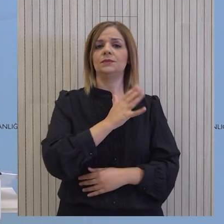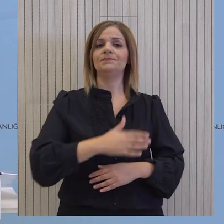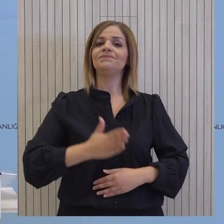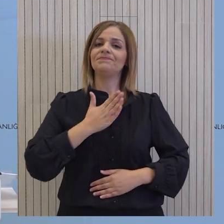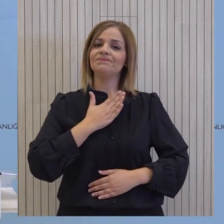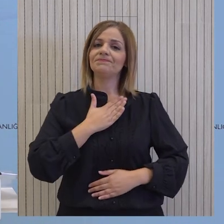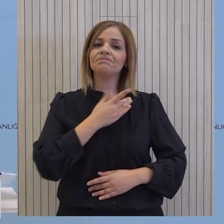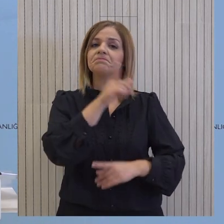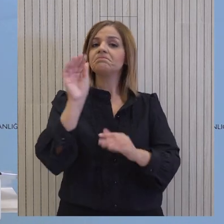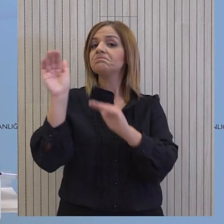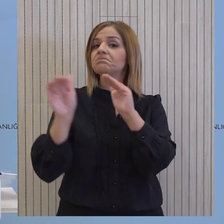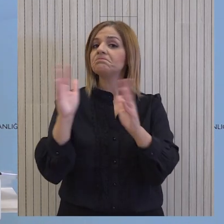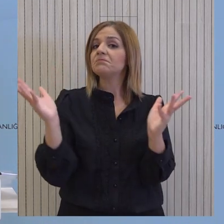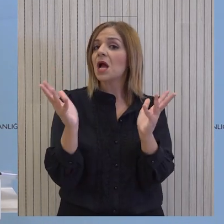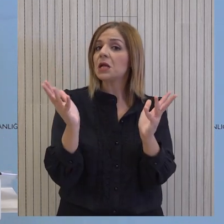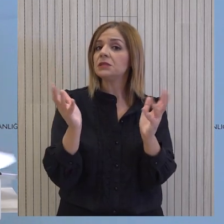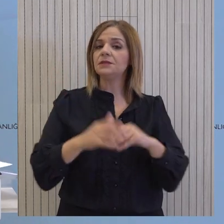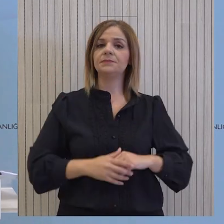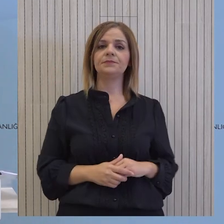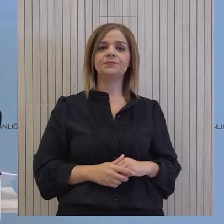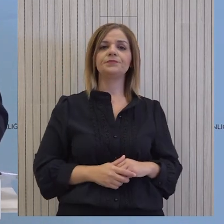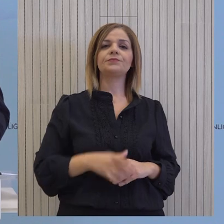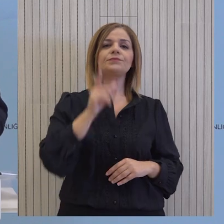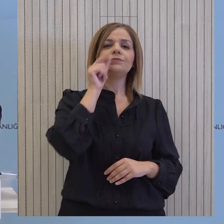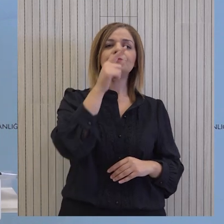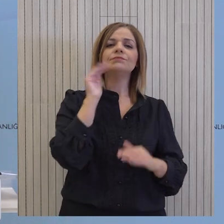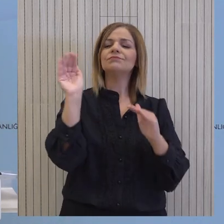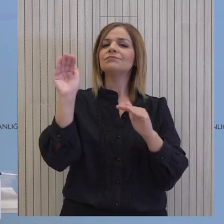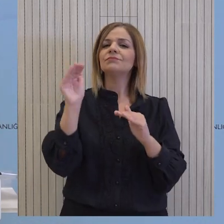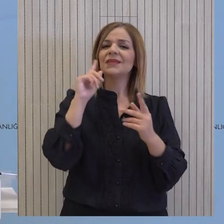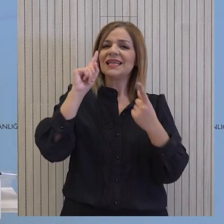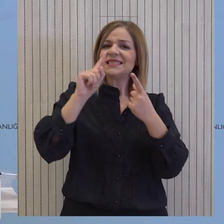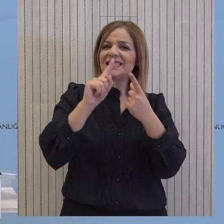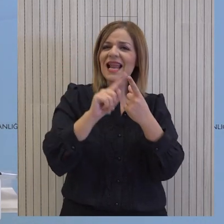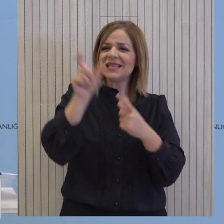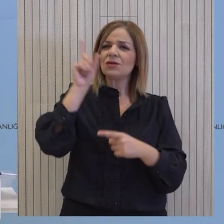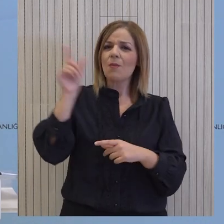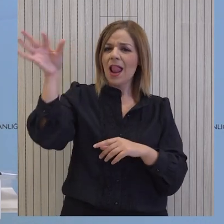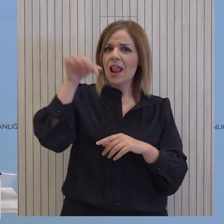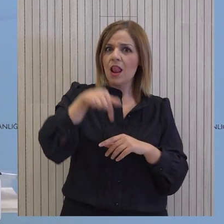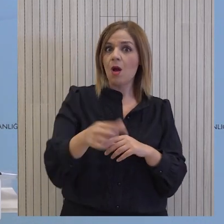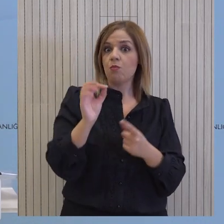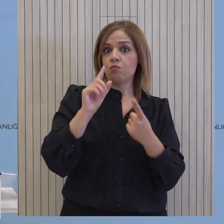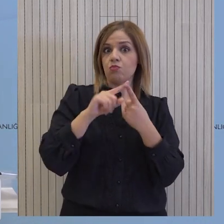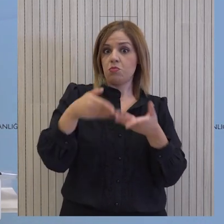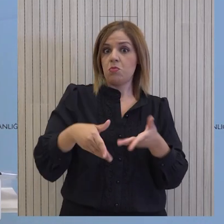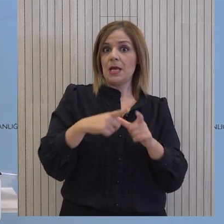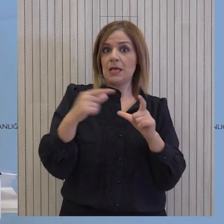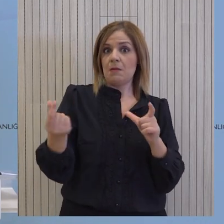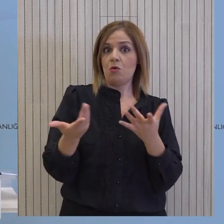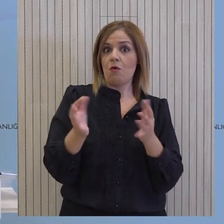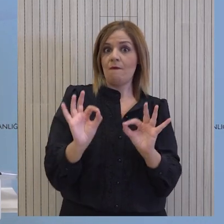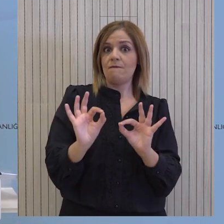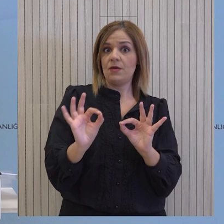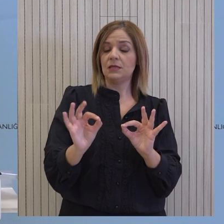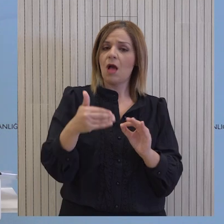Ευχαριστώ. Αν υπάρχουν ερωτήσεις. Η συνάντηση με την ερωσταλή θα γίνει συγκεκριτική πρόοδο. Ναι, βεβαίως. Θα